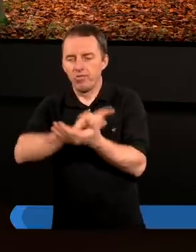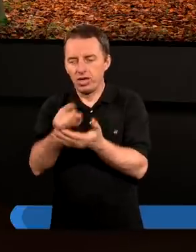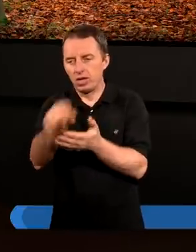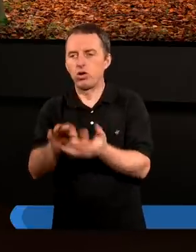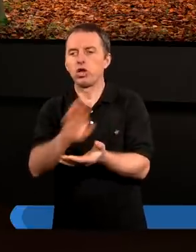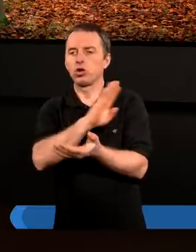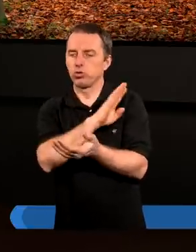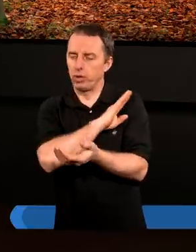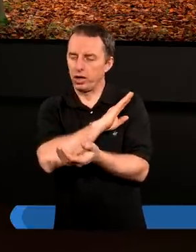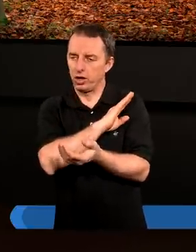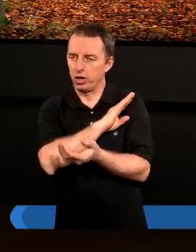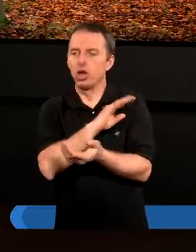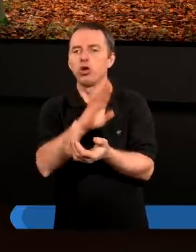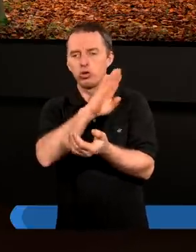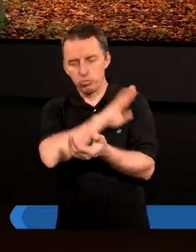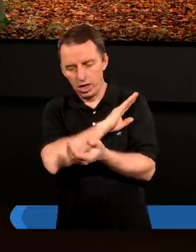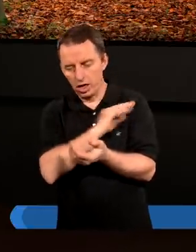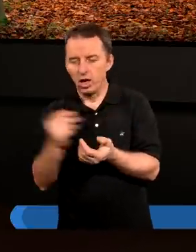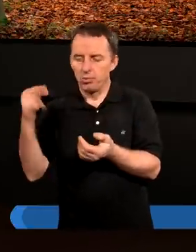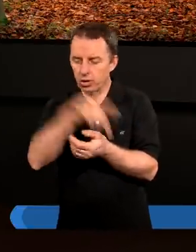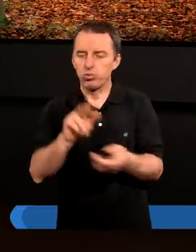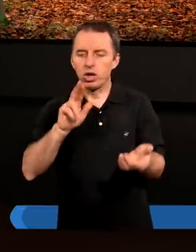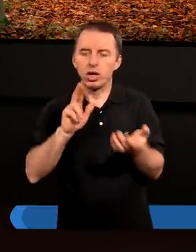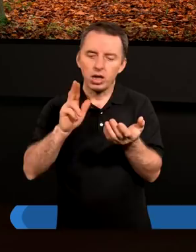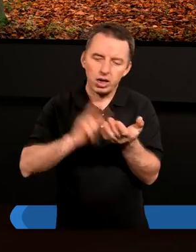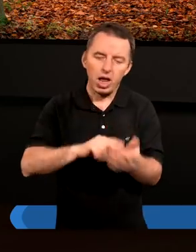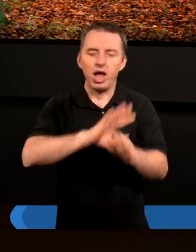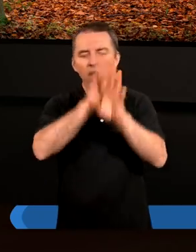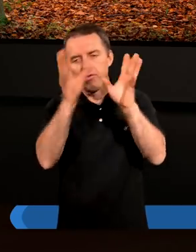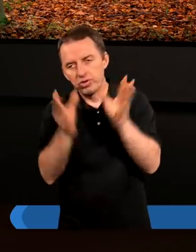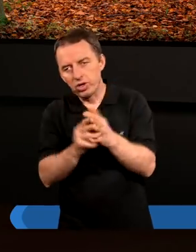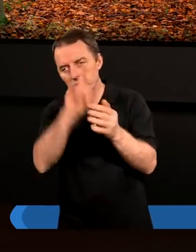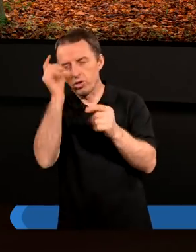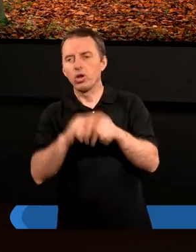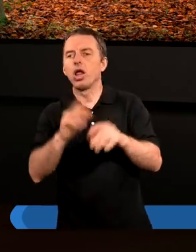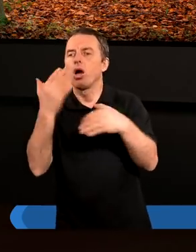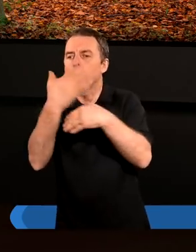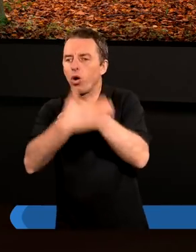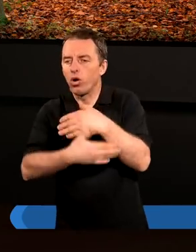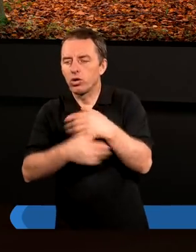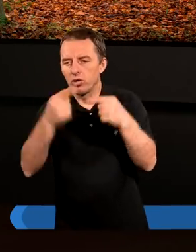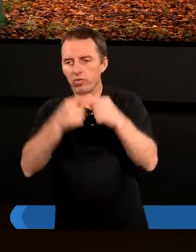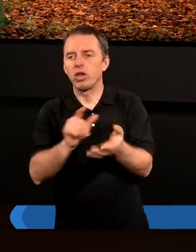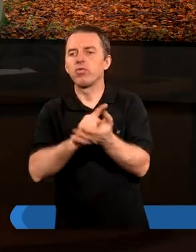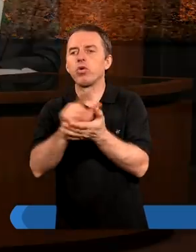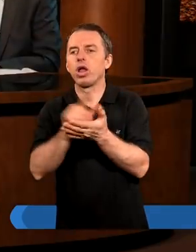śmierć. I śmierć przyszła na wszystkich ludzi. I jak się kończy ten wiersz dwunasty? Bo